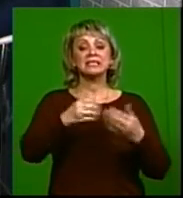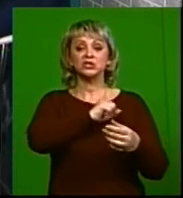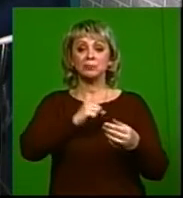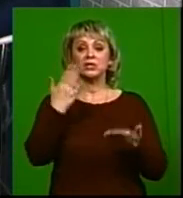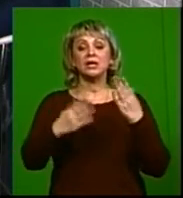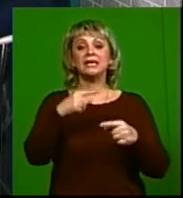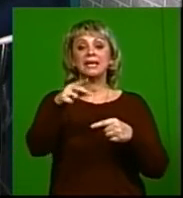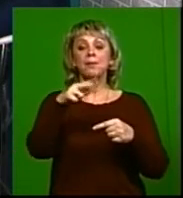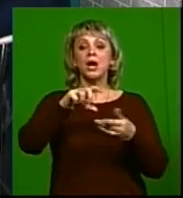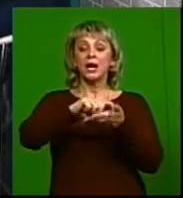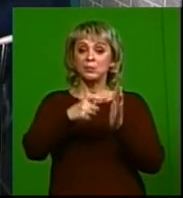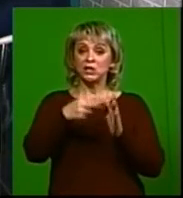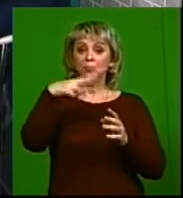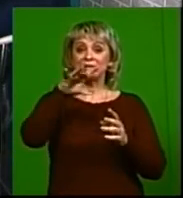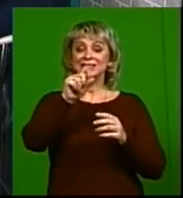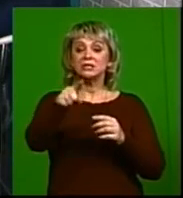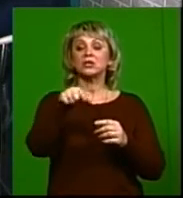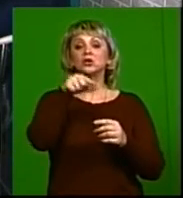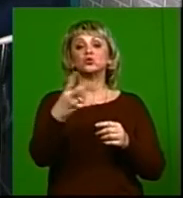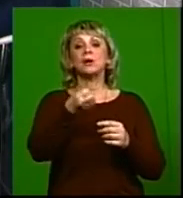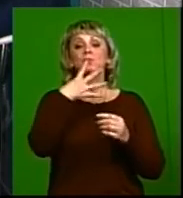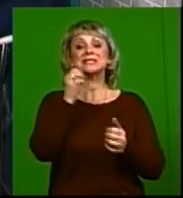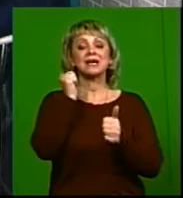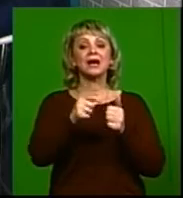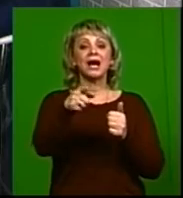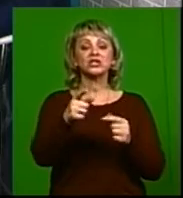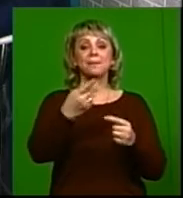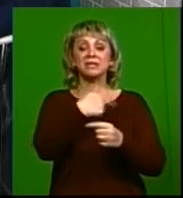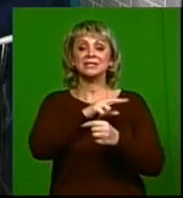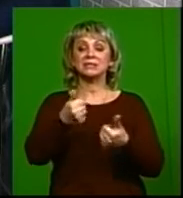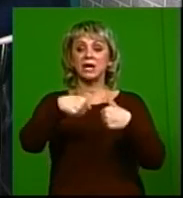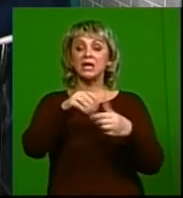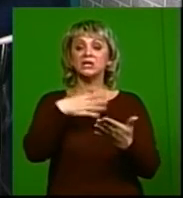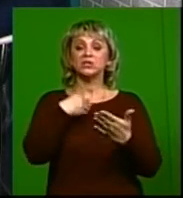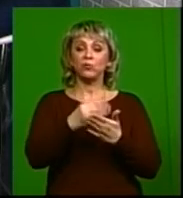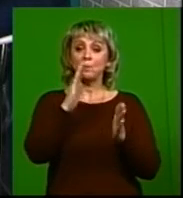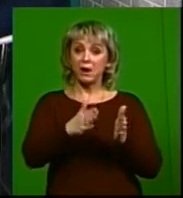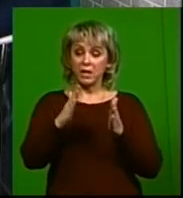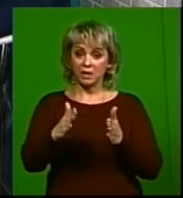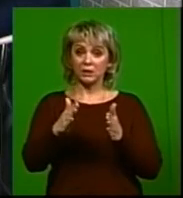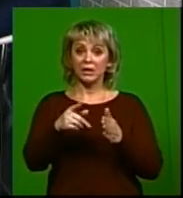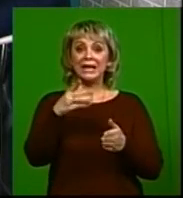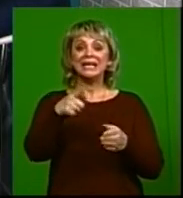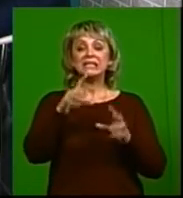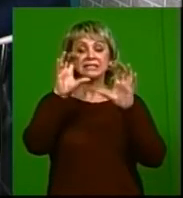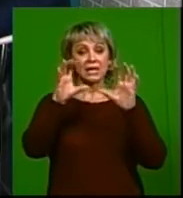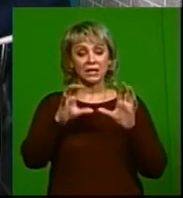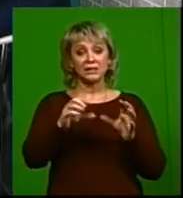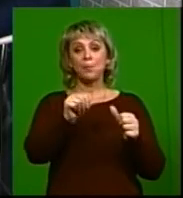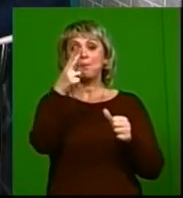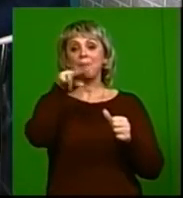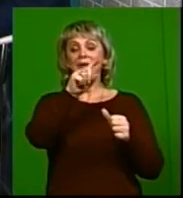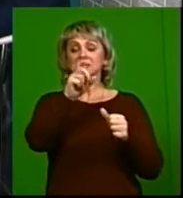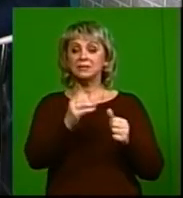процедурный кабинет, либо к врачу-инфекционисту. Но надо просто в каждой медицинской организации свой, может быть, немножко порядок. Но и законодательная база